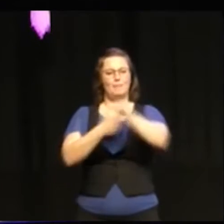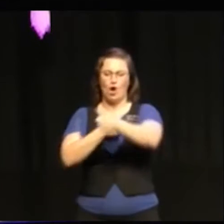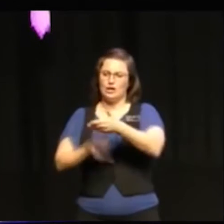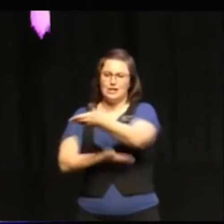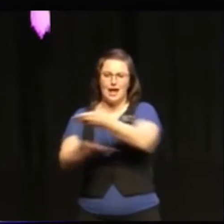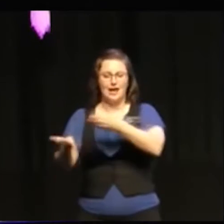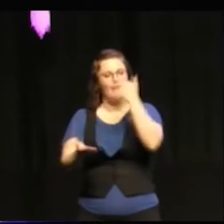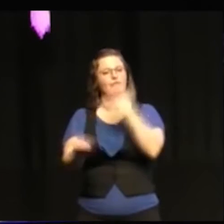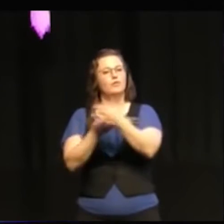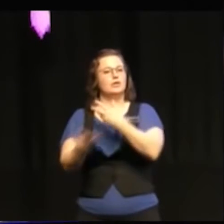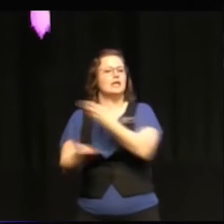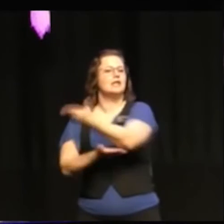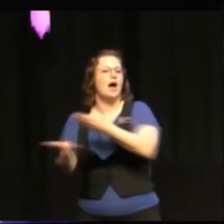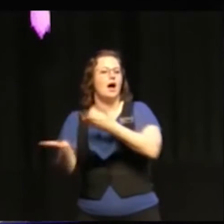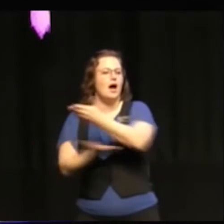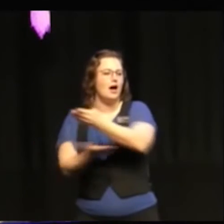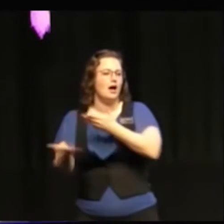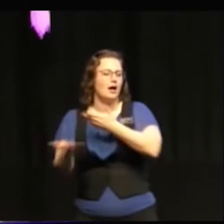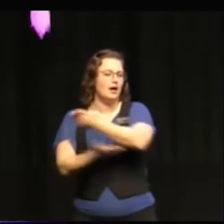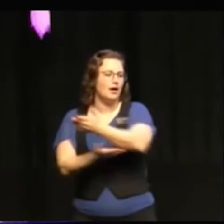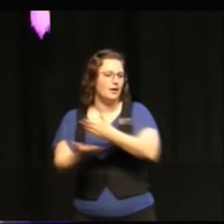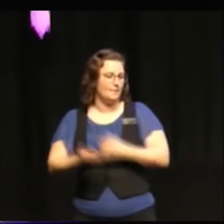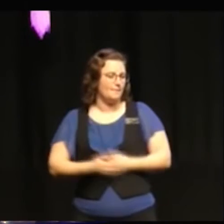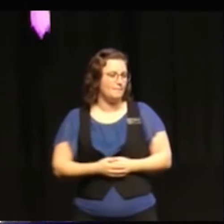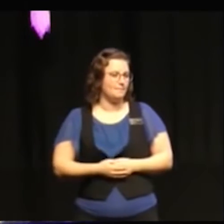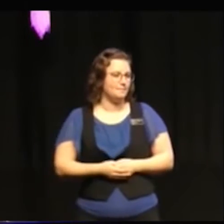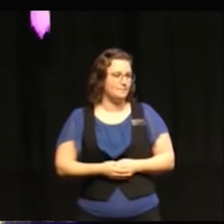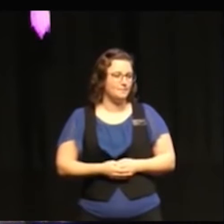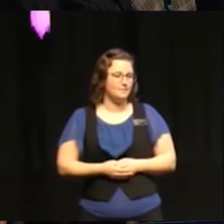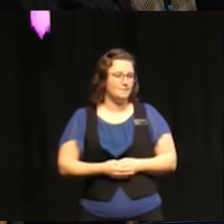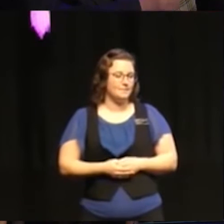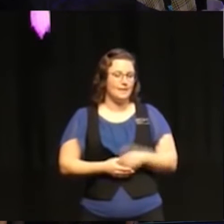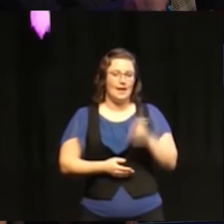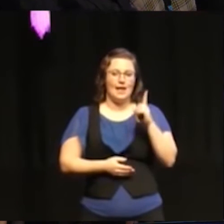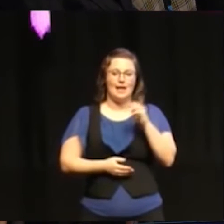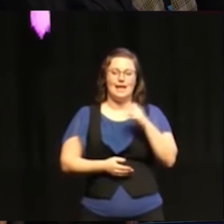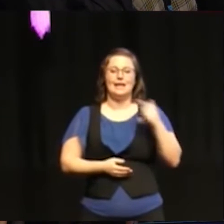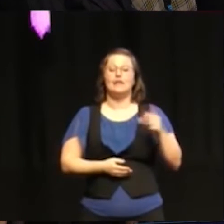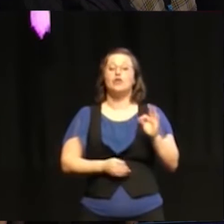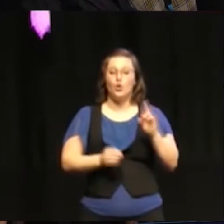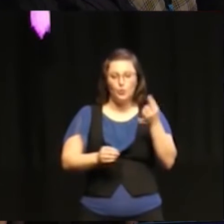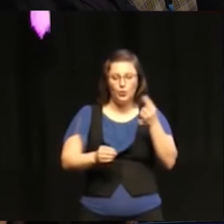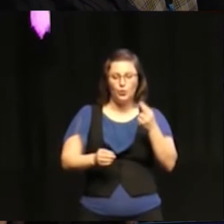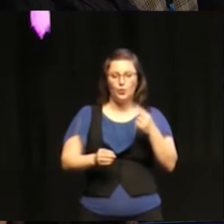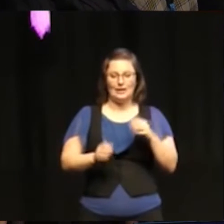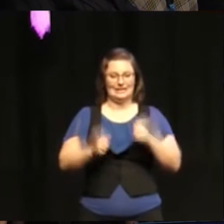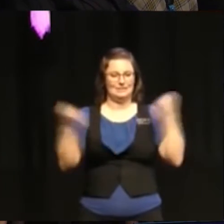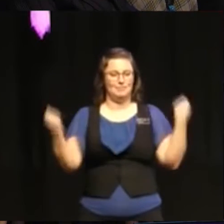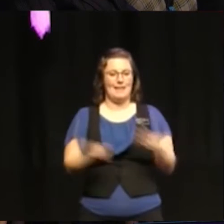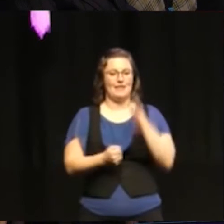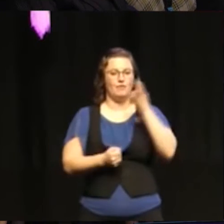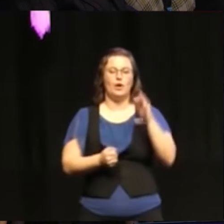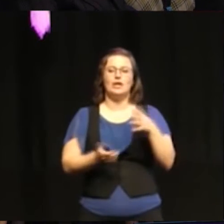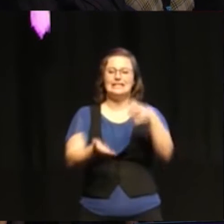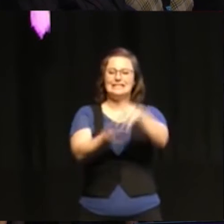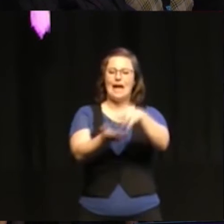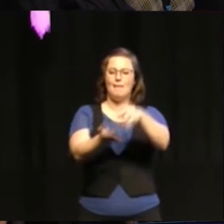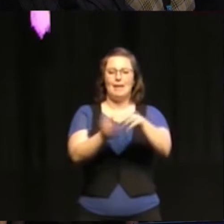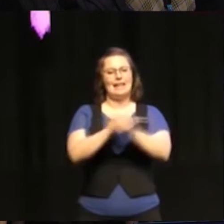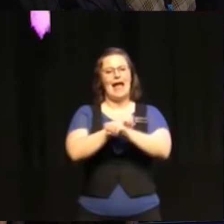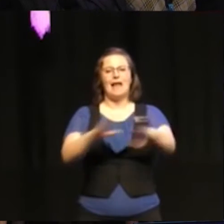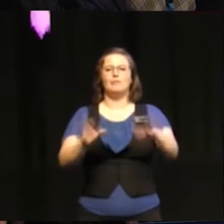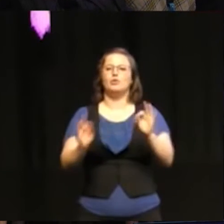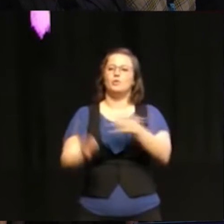att samarbeta med varandra. Så kom vi till den spännande frågan hur samhället i stort ska vara med i den här processen. För det här